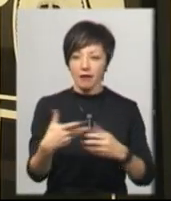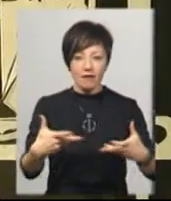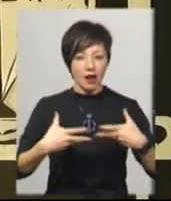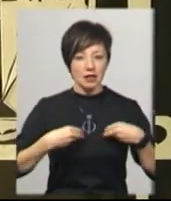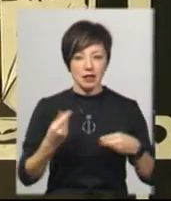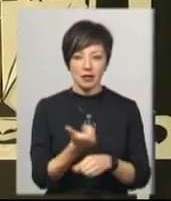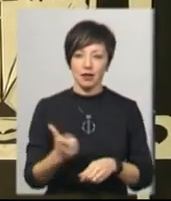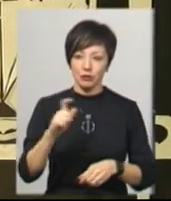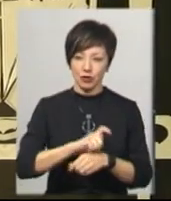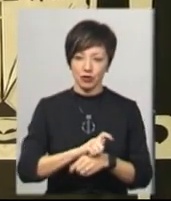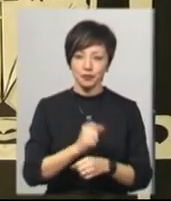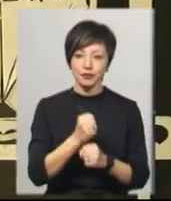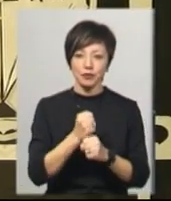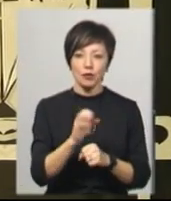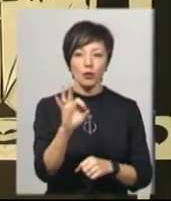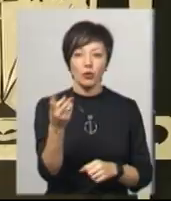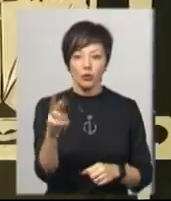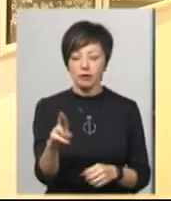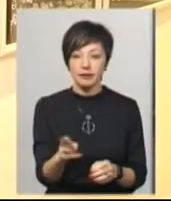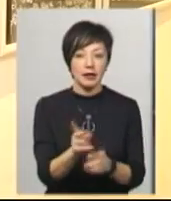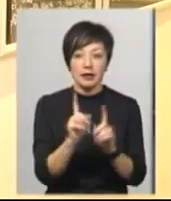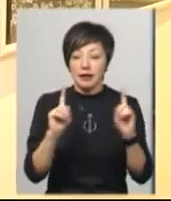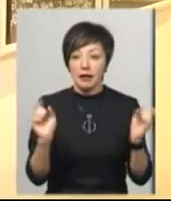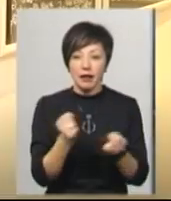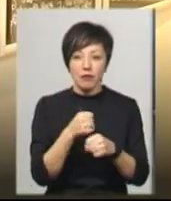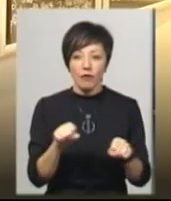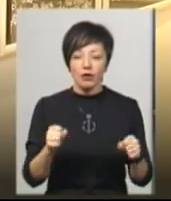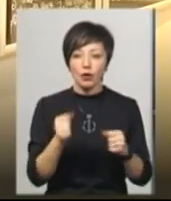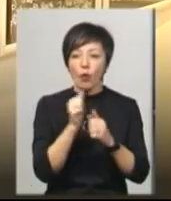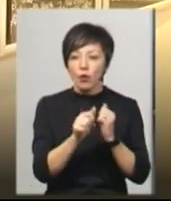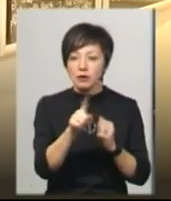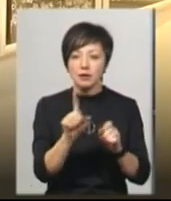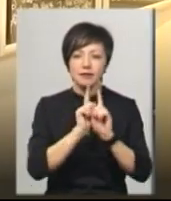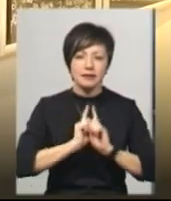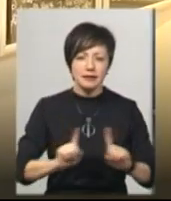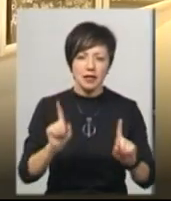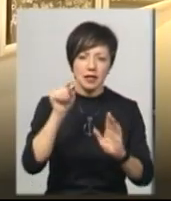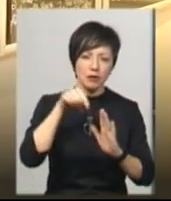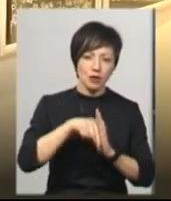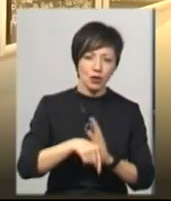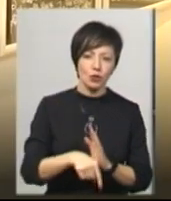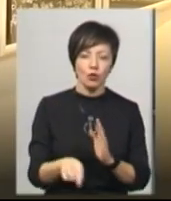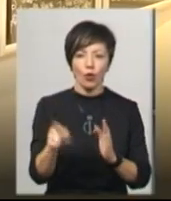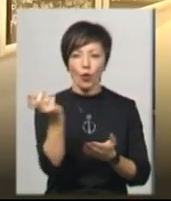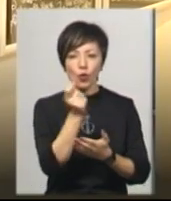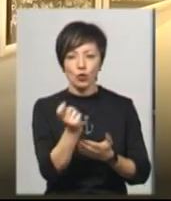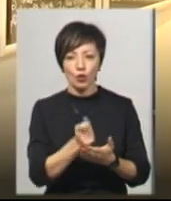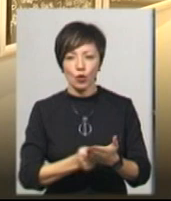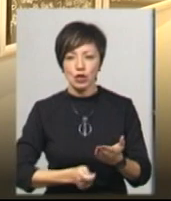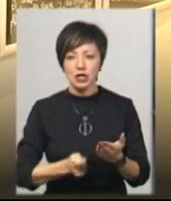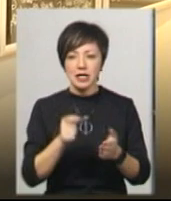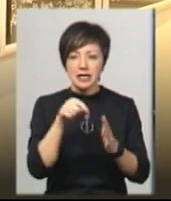її найбільше. Роботи Ольги – вони просто неймовірні. Кожна з них має неймовірну глибину, неймовірний художній